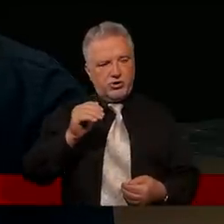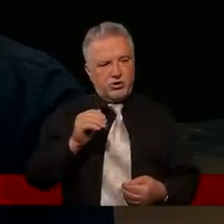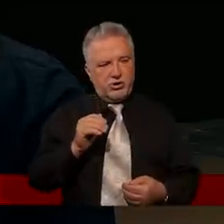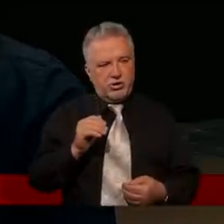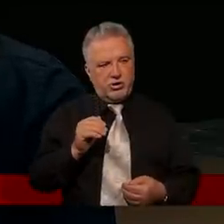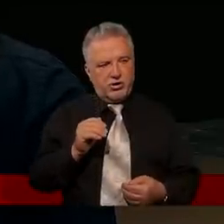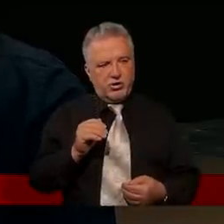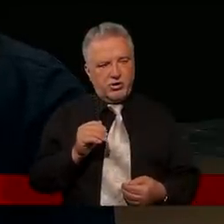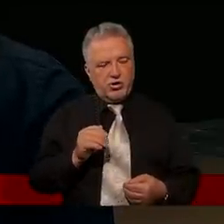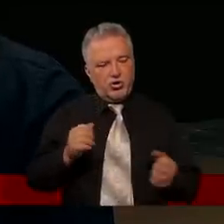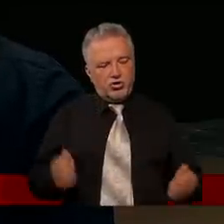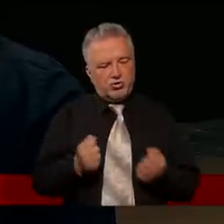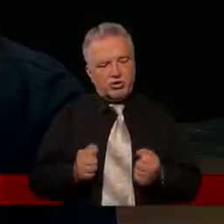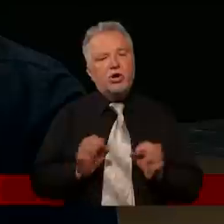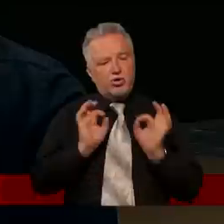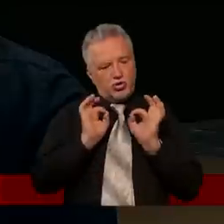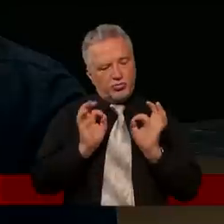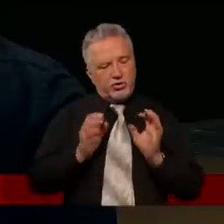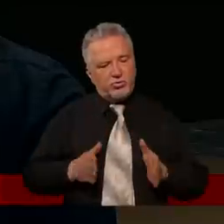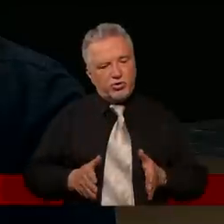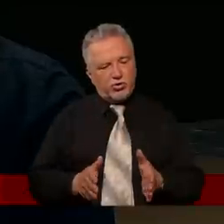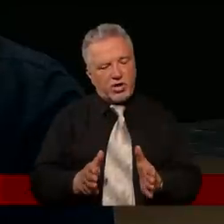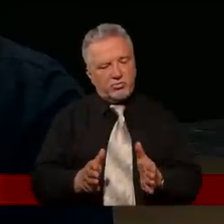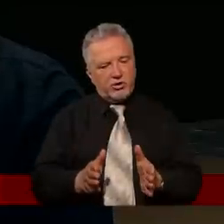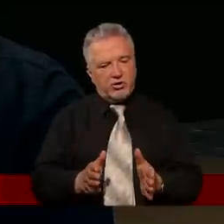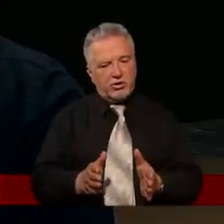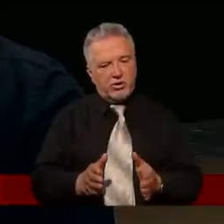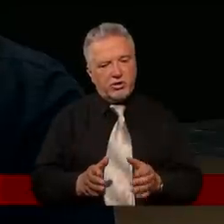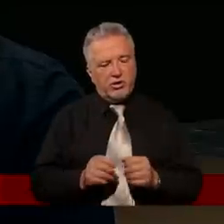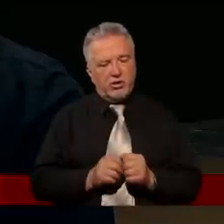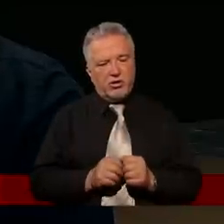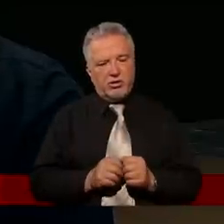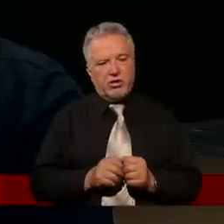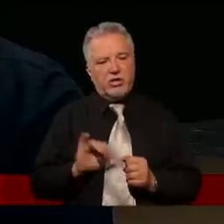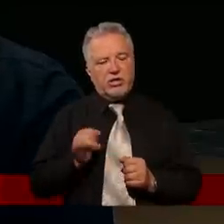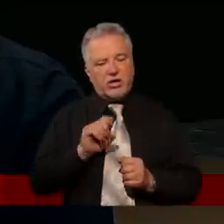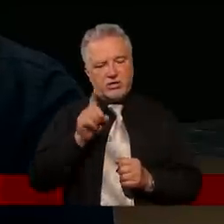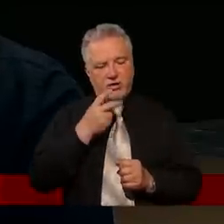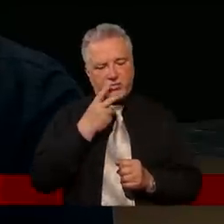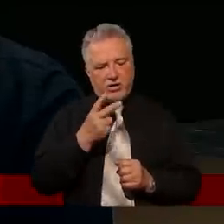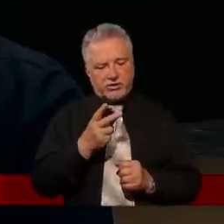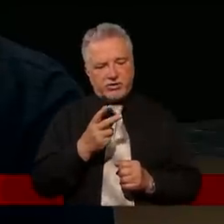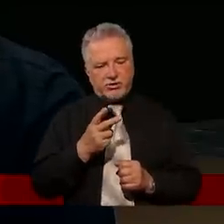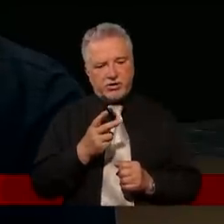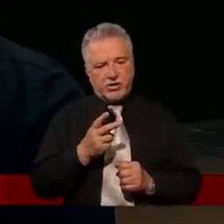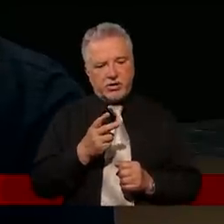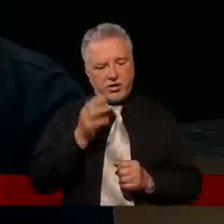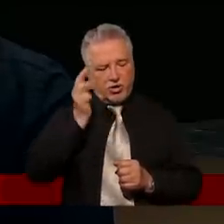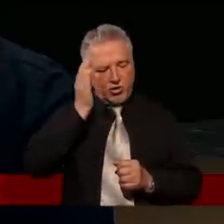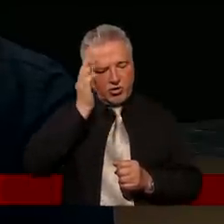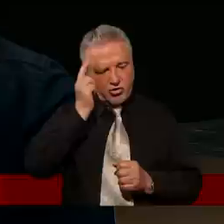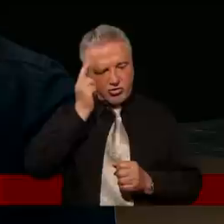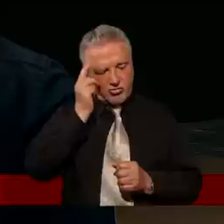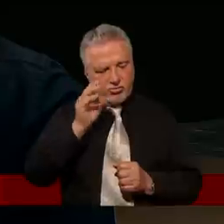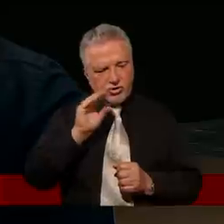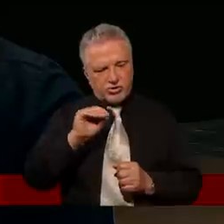dążyli do niej właściwymi środkami, w właściwy sposób, tak jak Ty na to patrzysz. Zdając sobie sprawę z tego, że